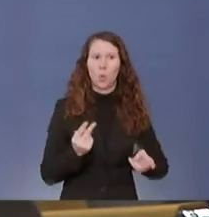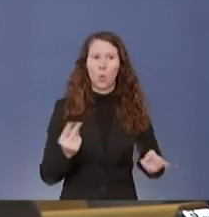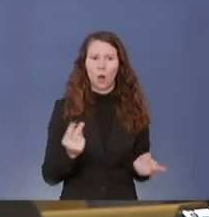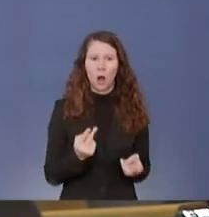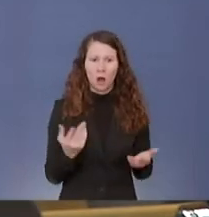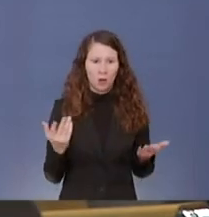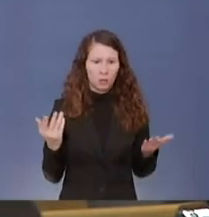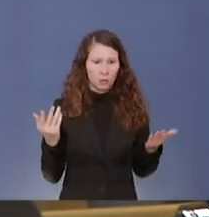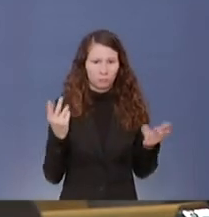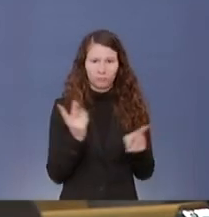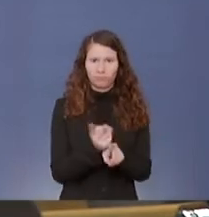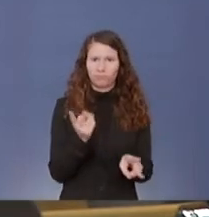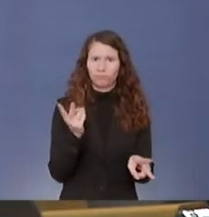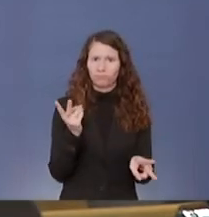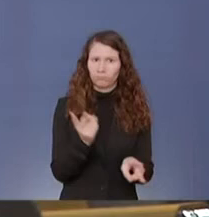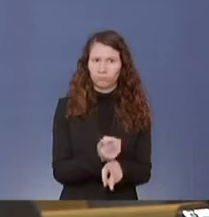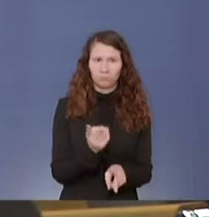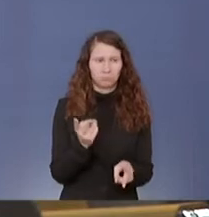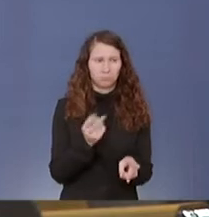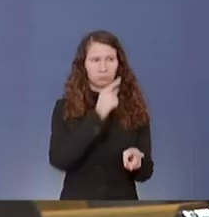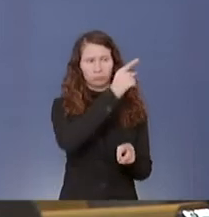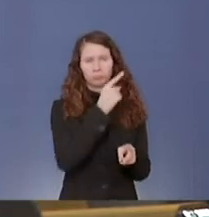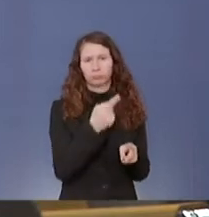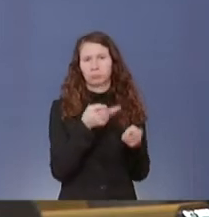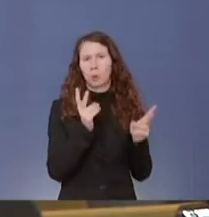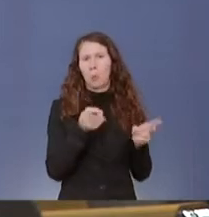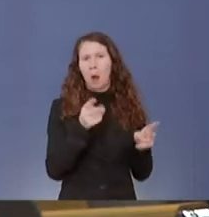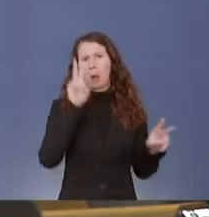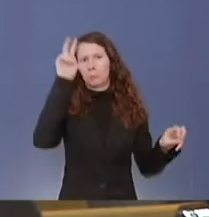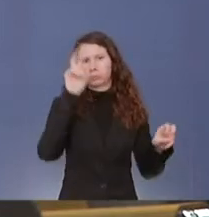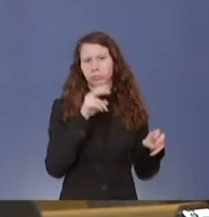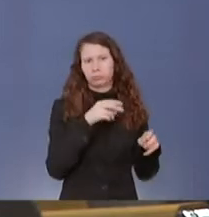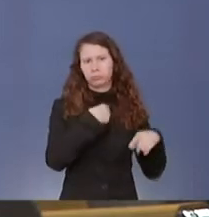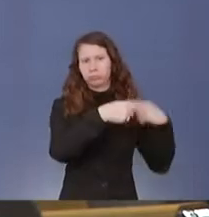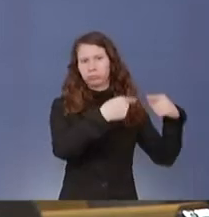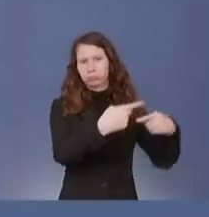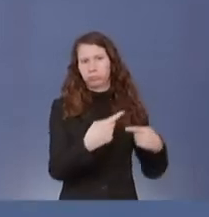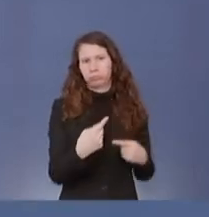immer noch Business as usual, wenn man das da überhaupt so sagen kann?